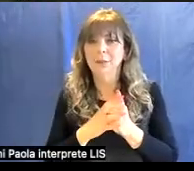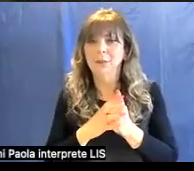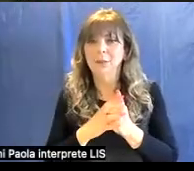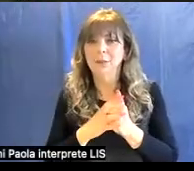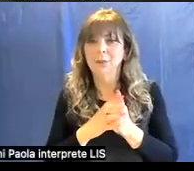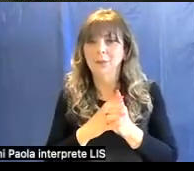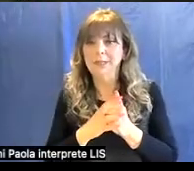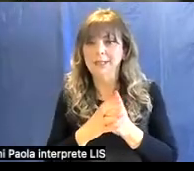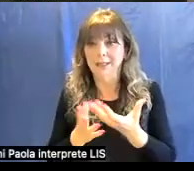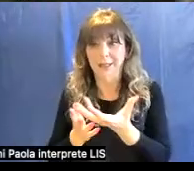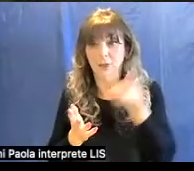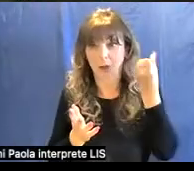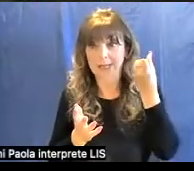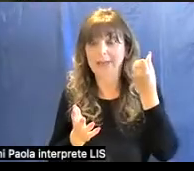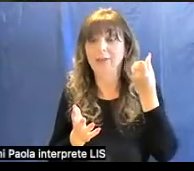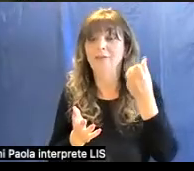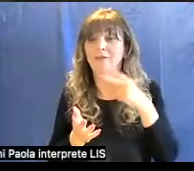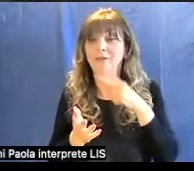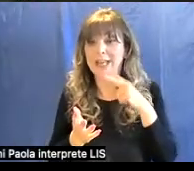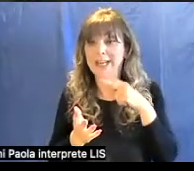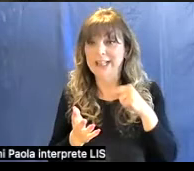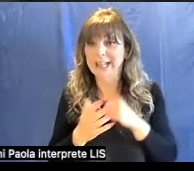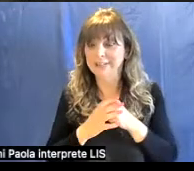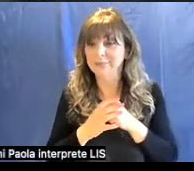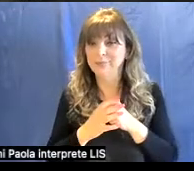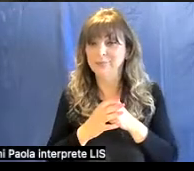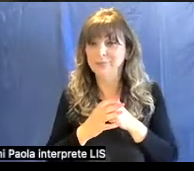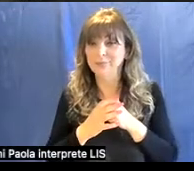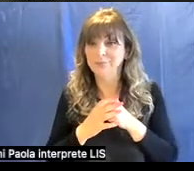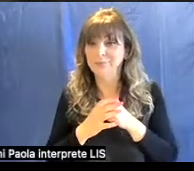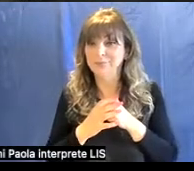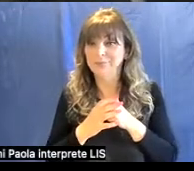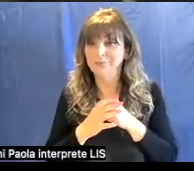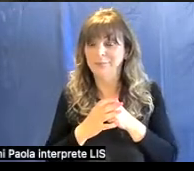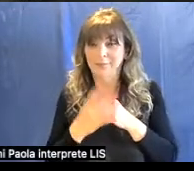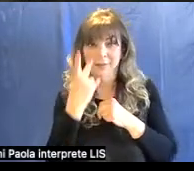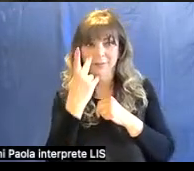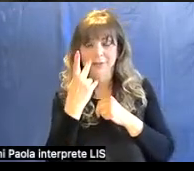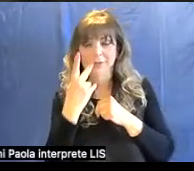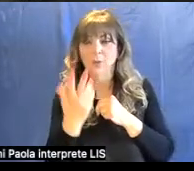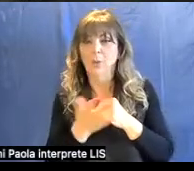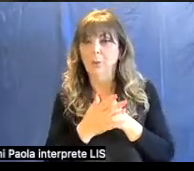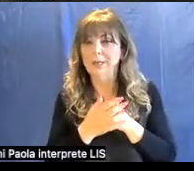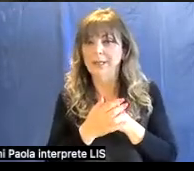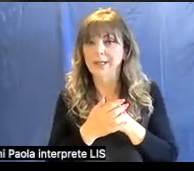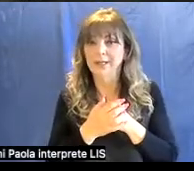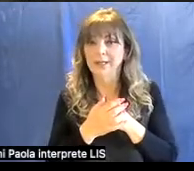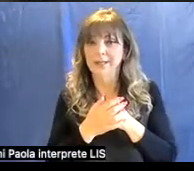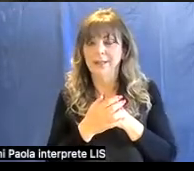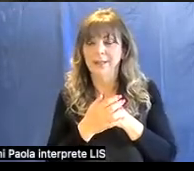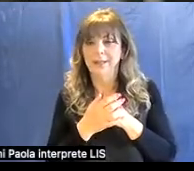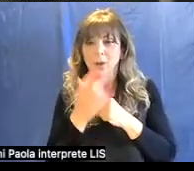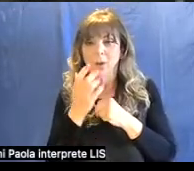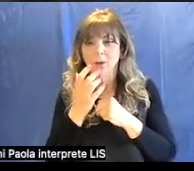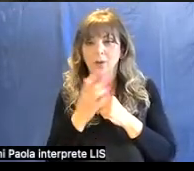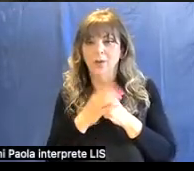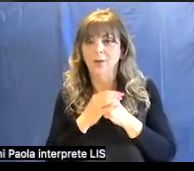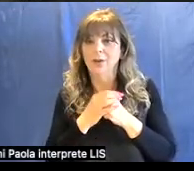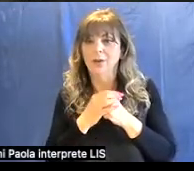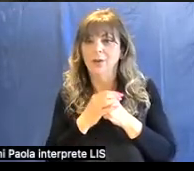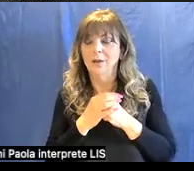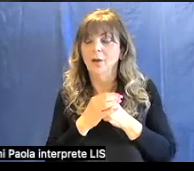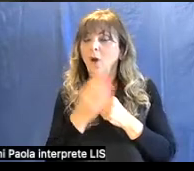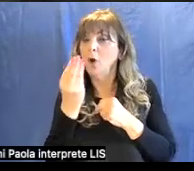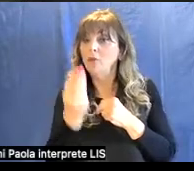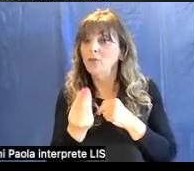verde dalla nostra visione e anche quindi dall'osservazione dello spettrometro, l